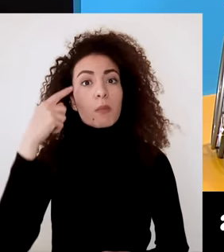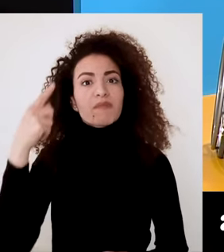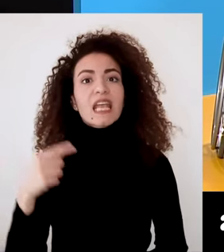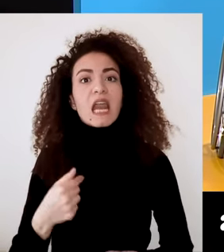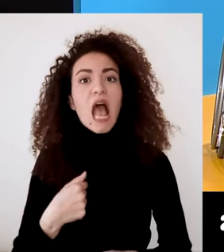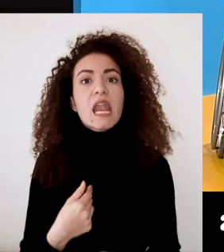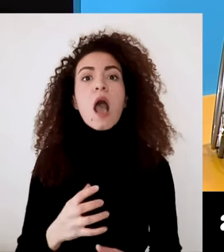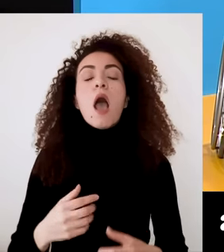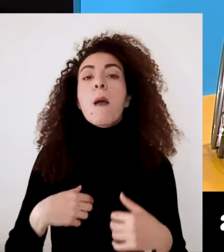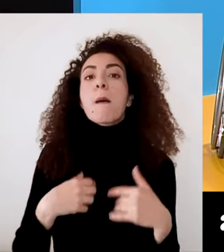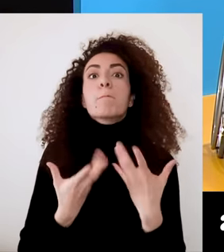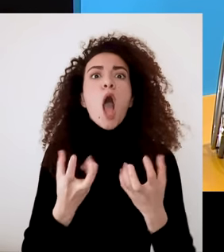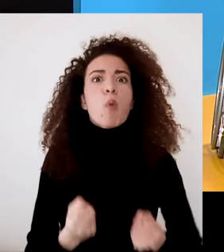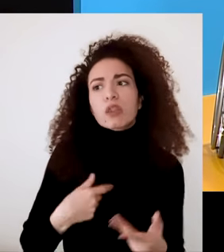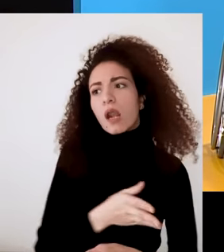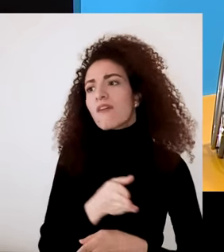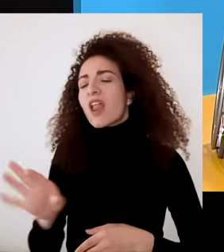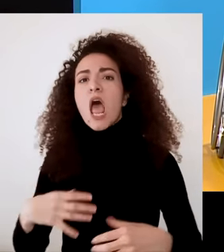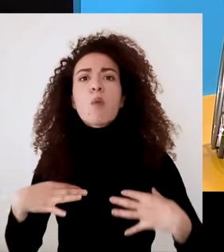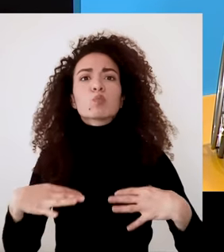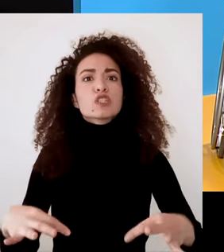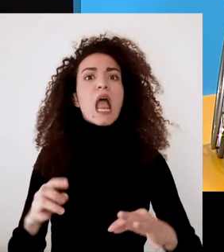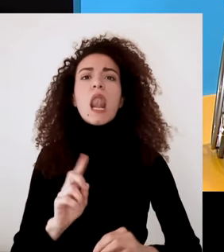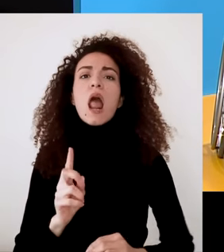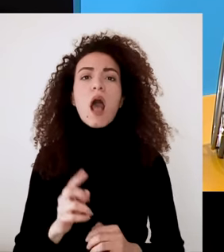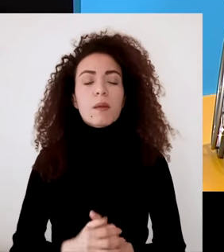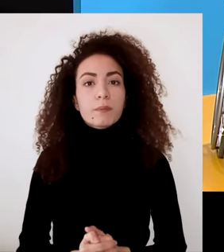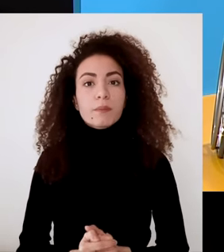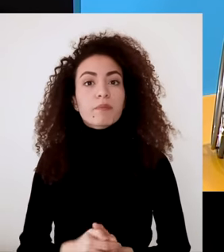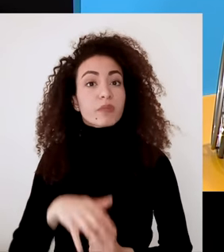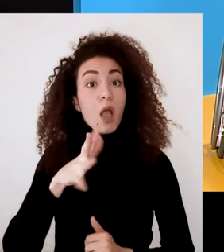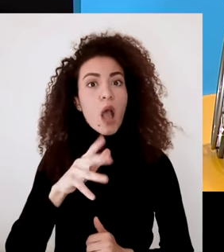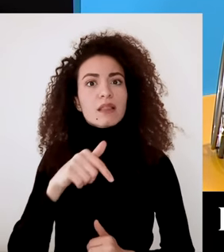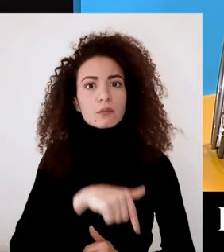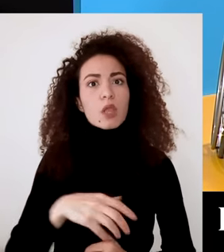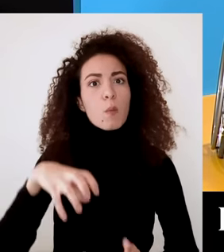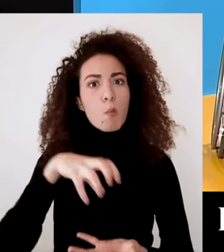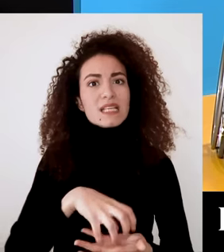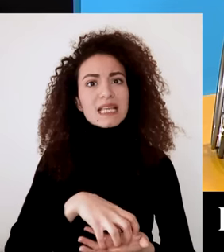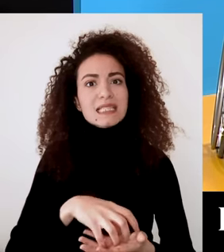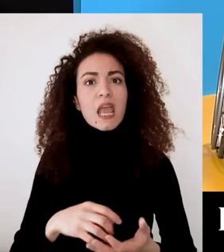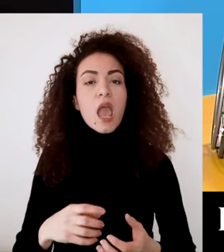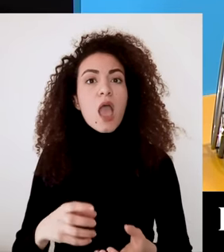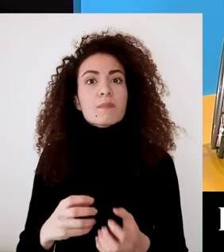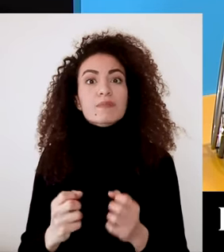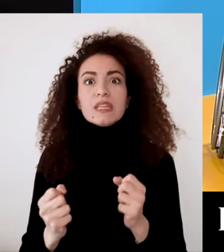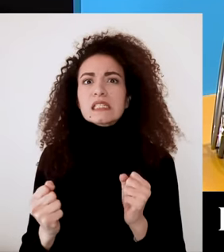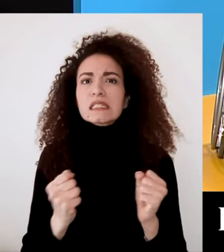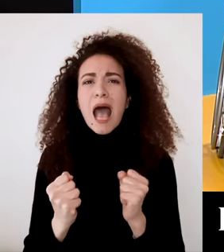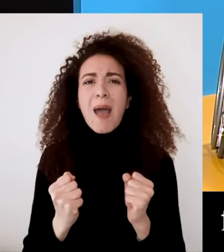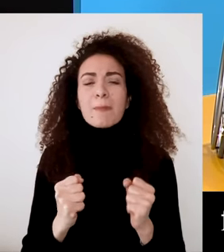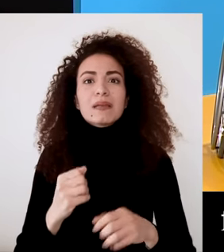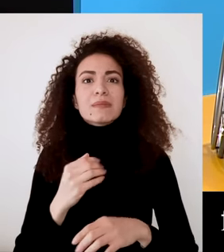تحد من حرية وحقوق الشخص لمصلحة ألون المؤسسة وحالات معينة قد تصمح الحياة بهذه المؤسسات